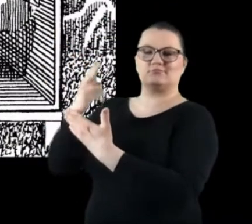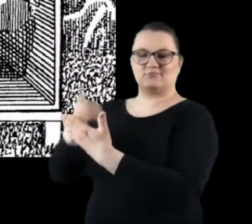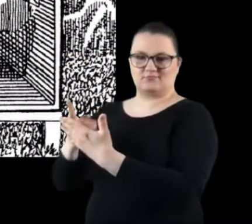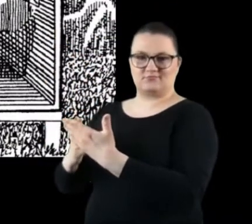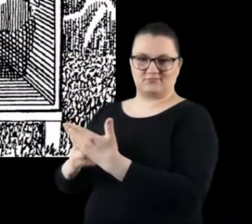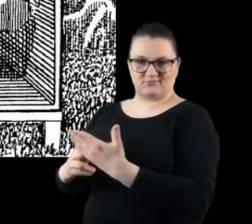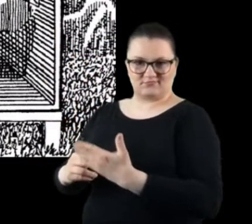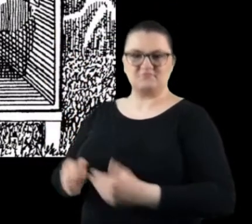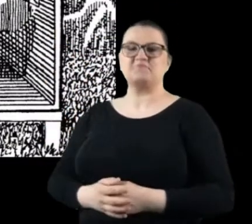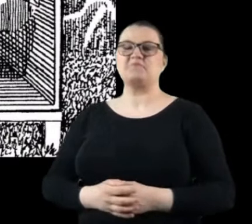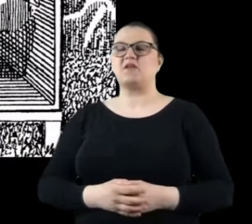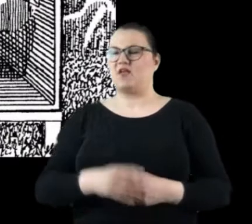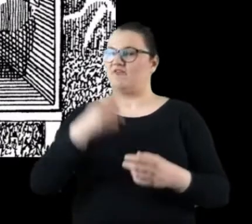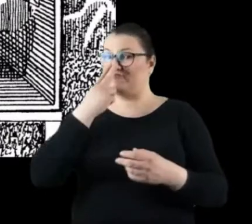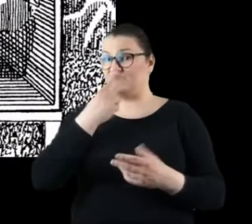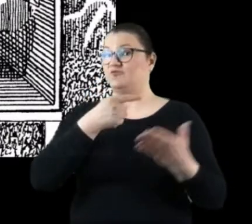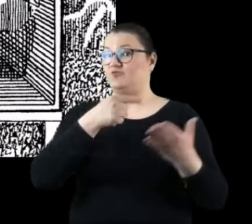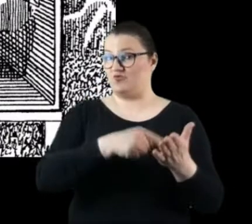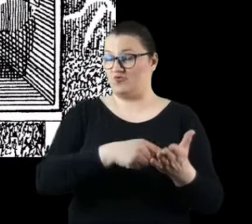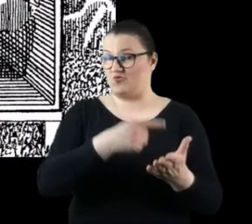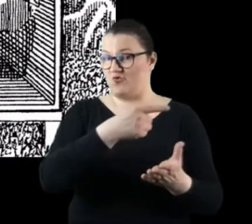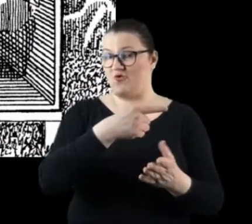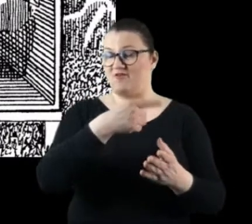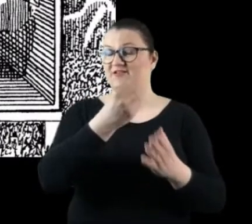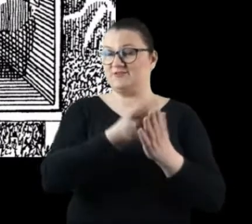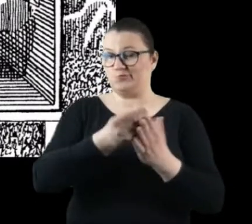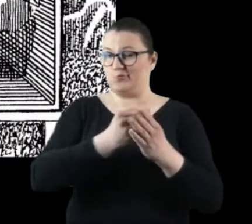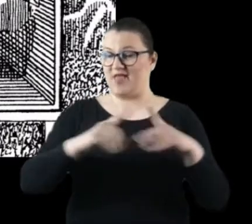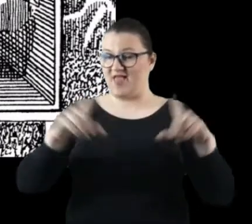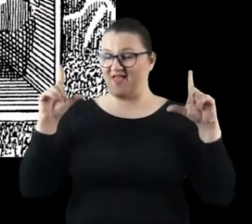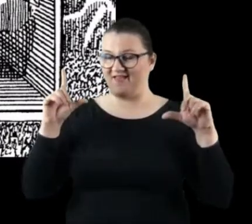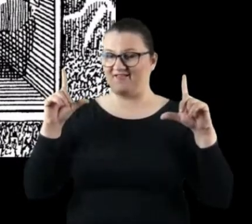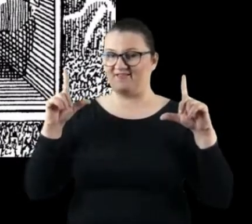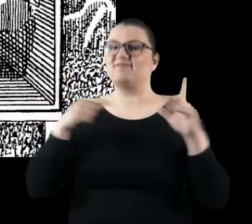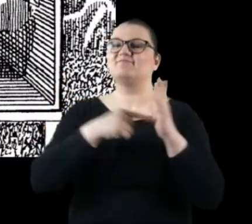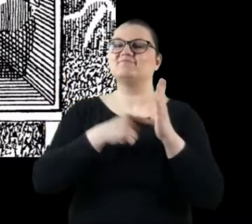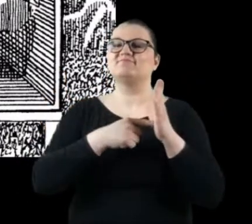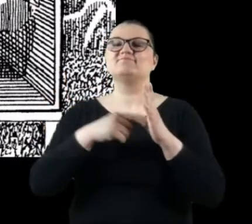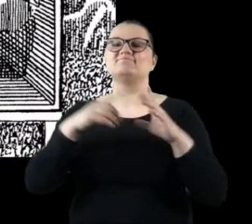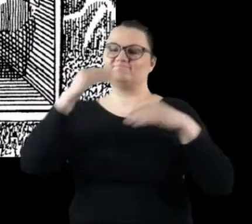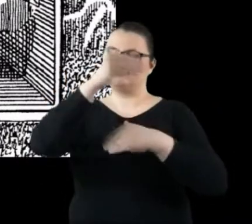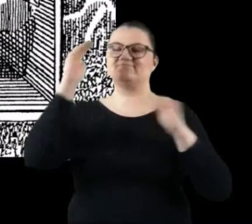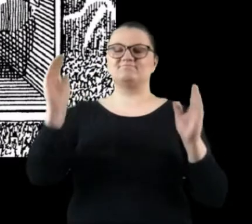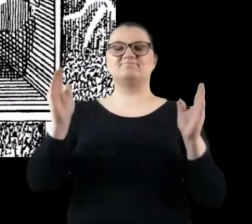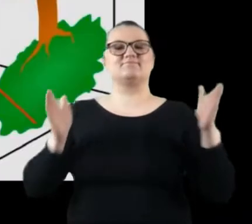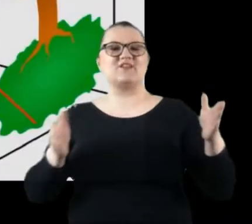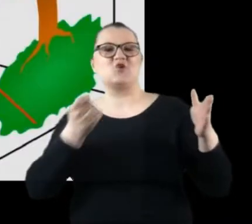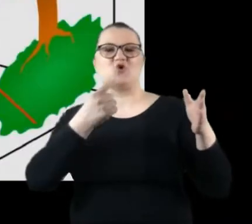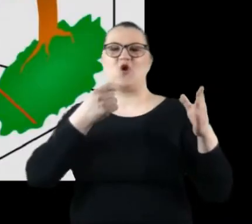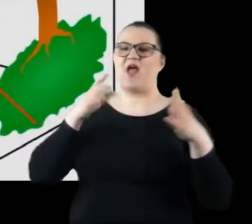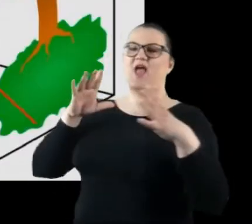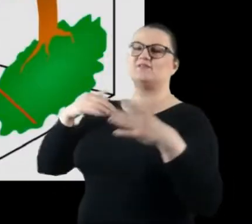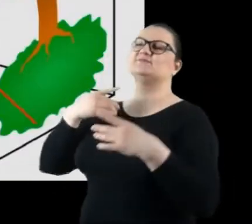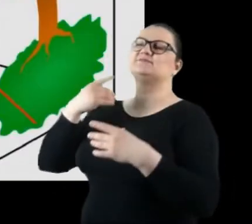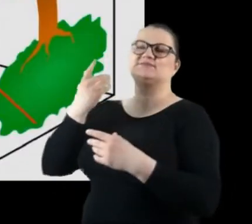zaobserwować już tutaj na tym rysunku, ta kamera obskura trochę zniekształca nam obraz. Co ona